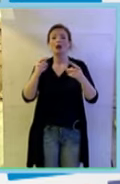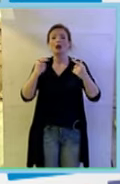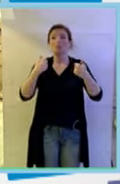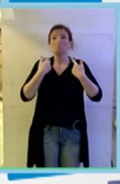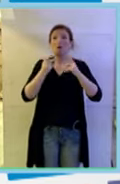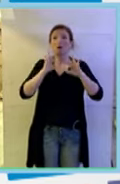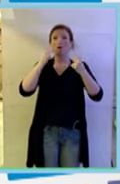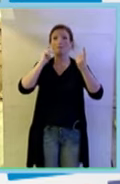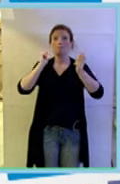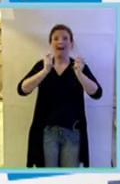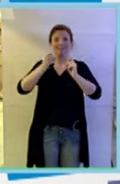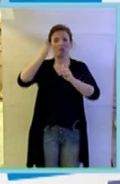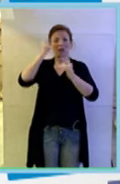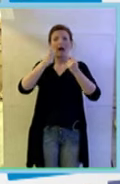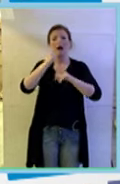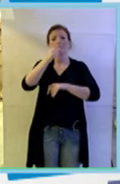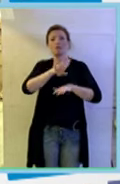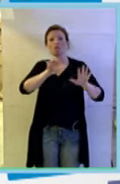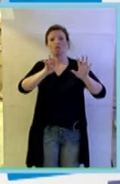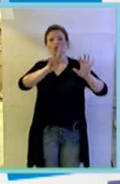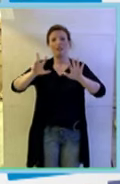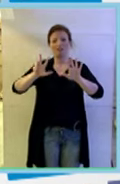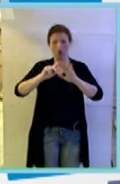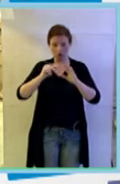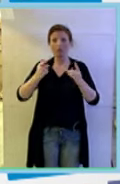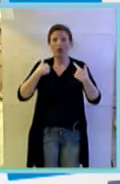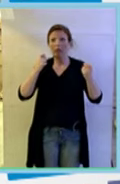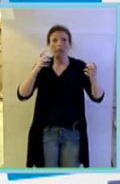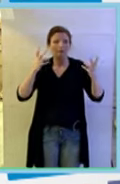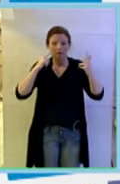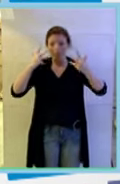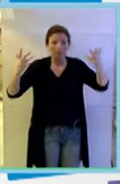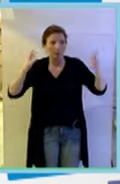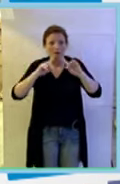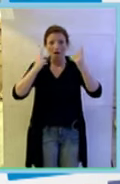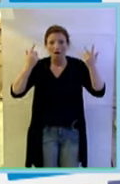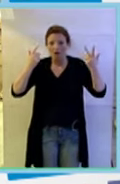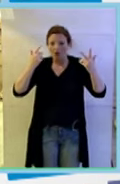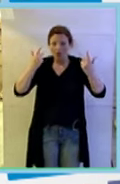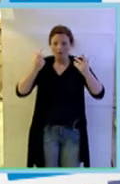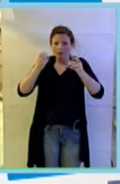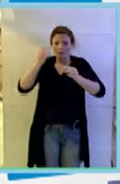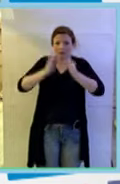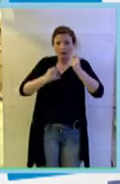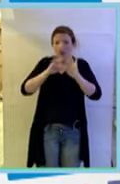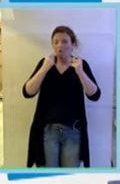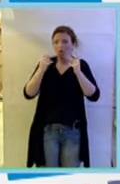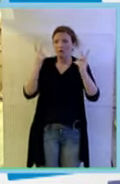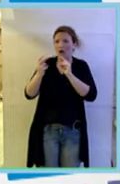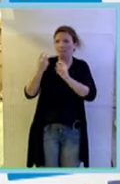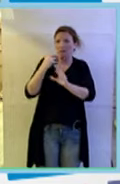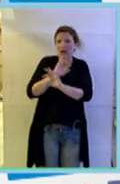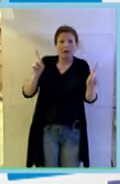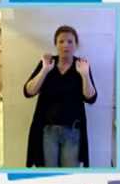arrivata a Padova nel 98 e mi sono trovata subito, proprio senza alcun preavviso,